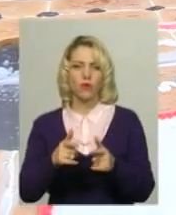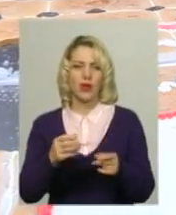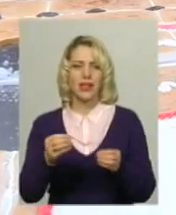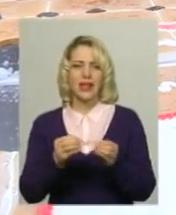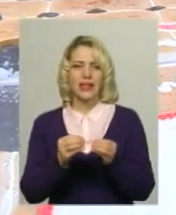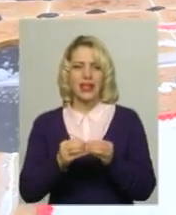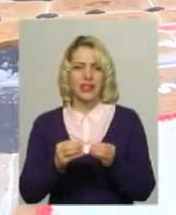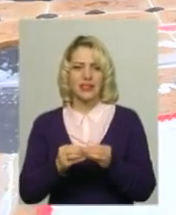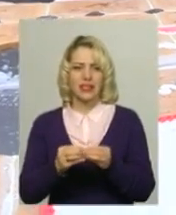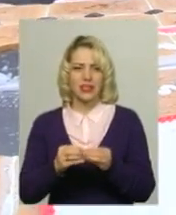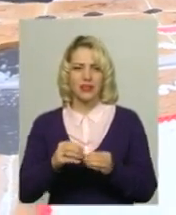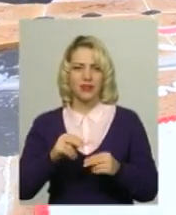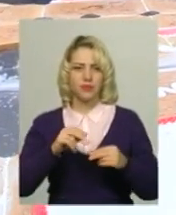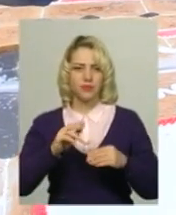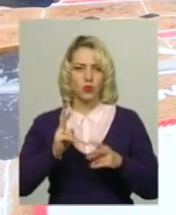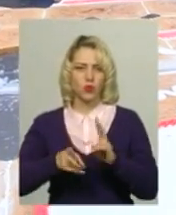кондитерів Хмельницького.